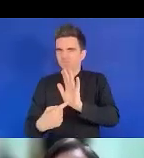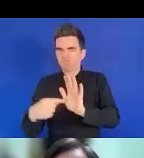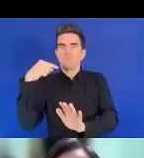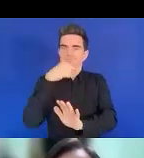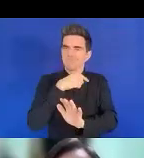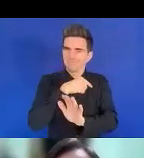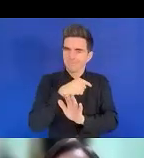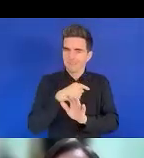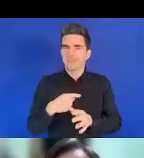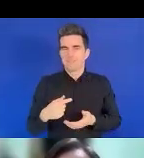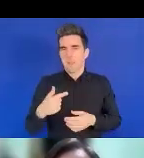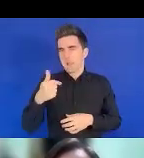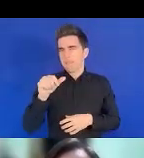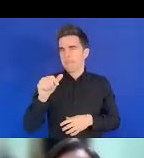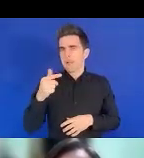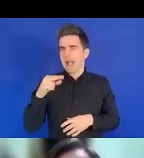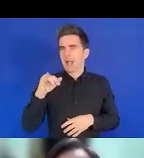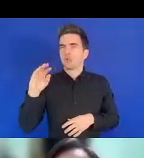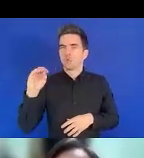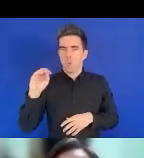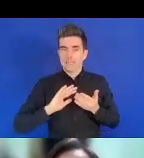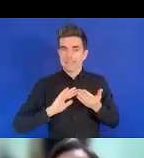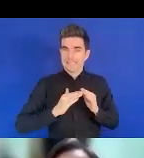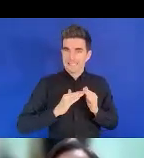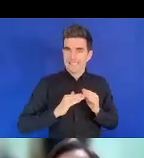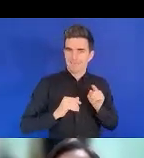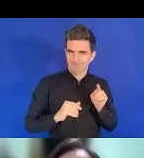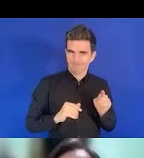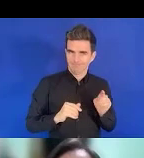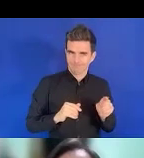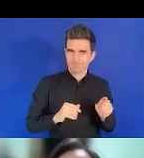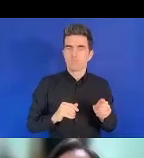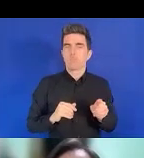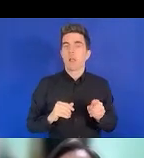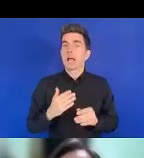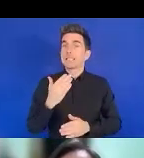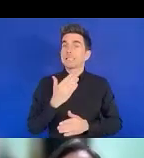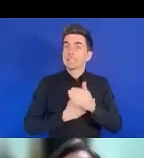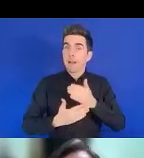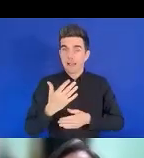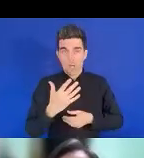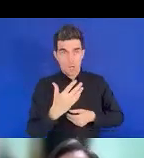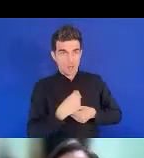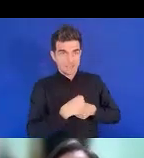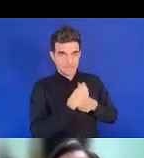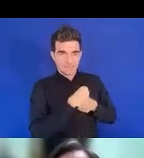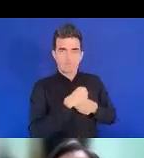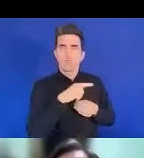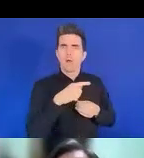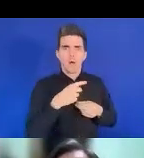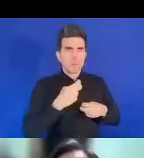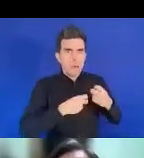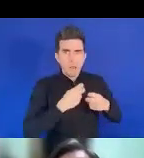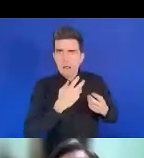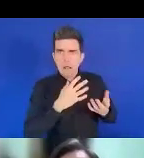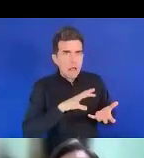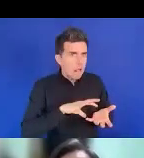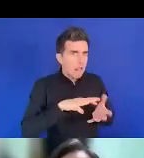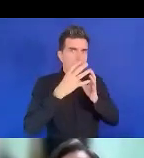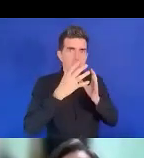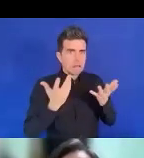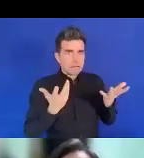m'aider à présenter les diapositives. J'aimerais commencer ma